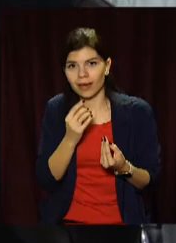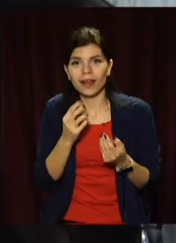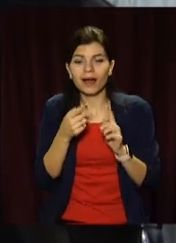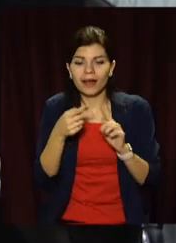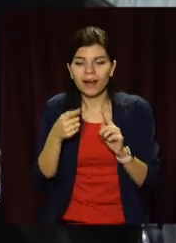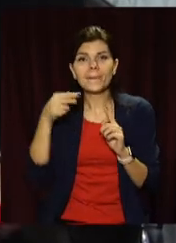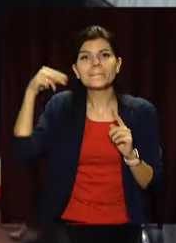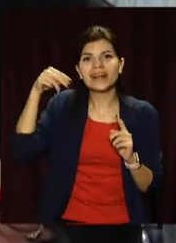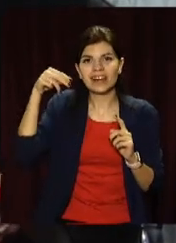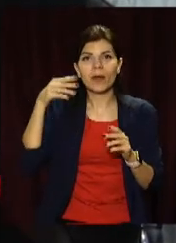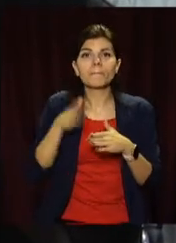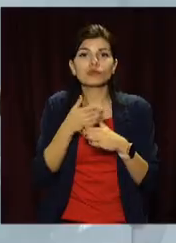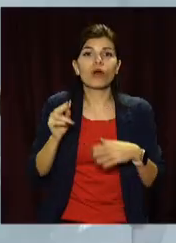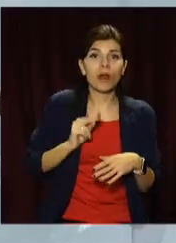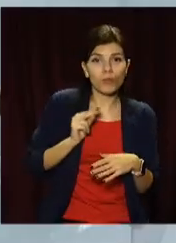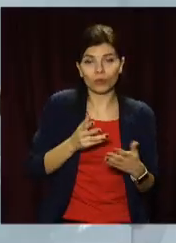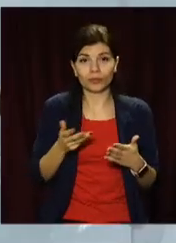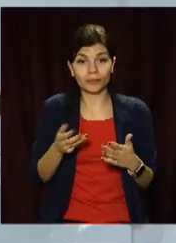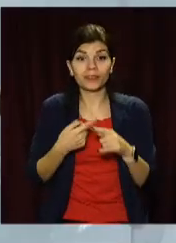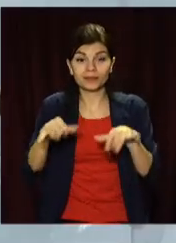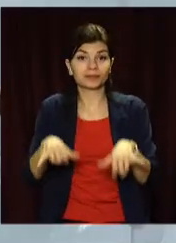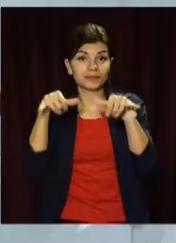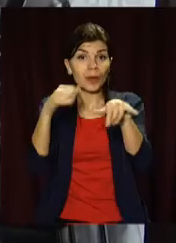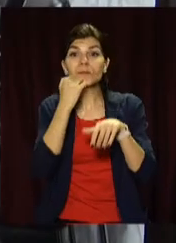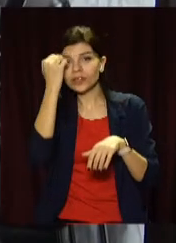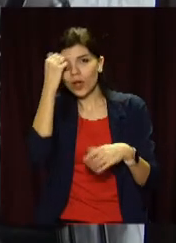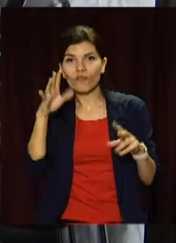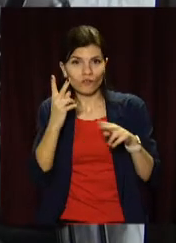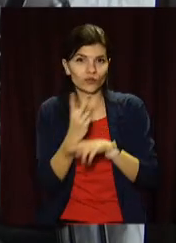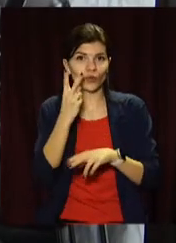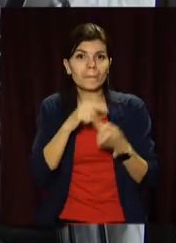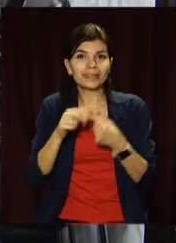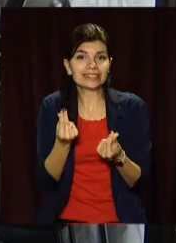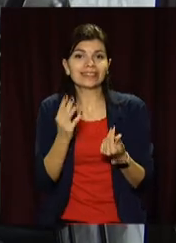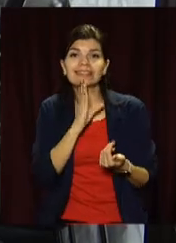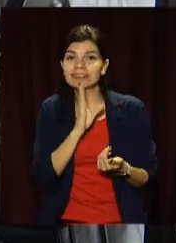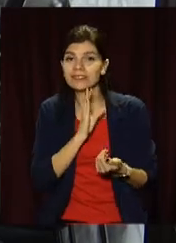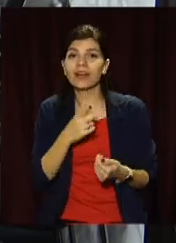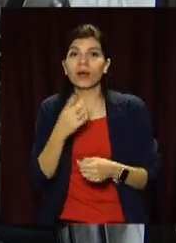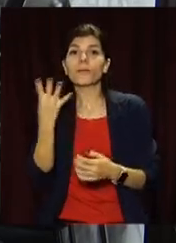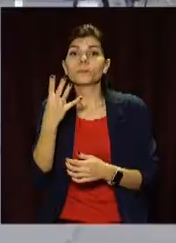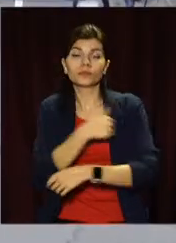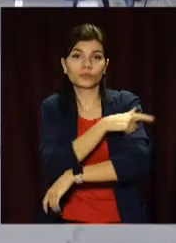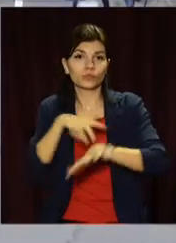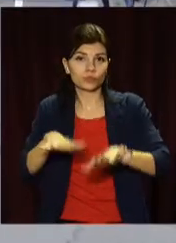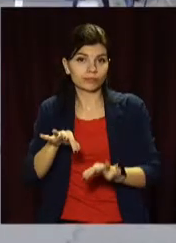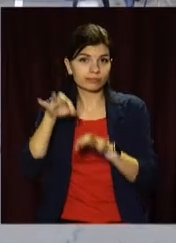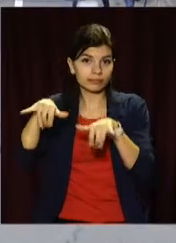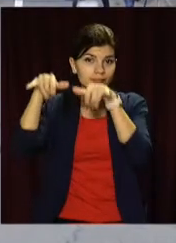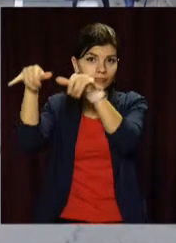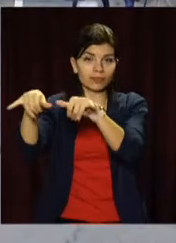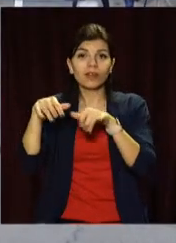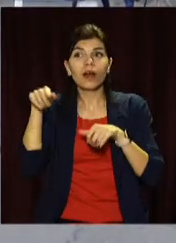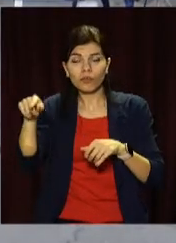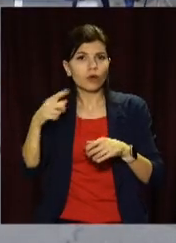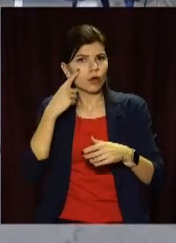перерив між роботами. Так звані пакунки подяки вже вдруге бізнес-леді повезуть медикам четвертої міської лікарні. Адже заклад